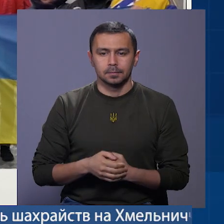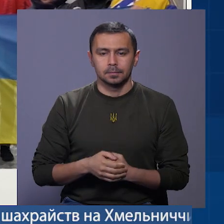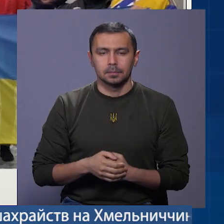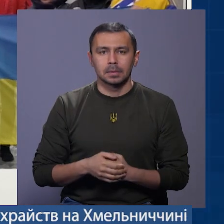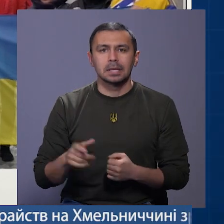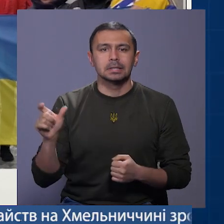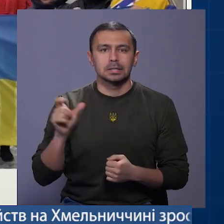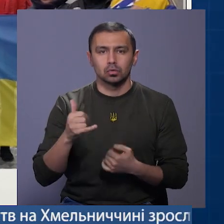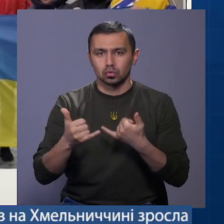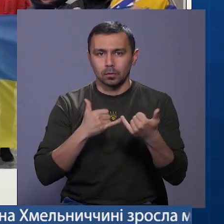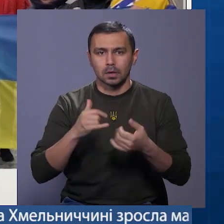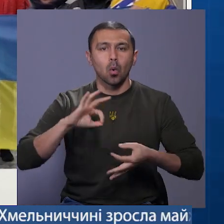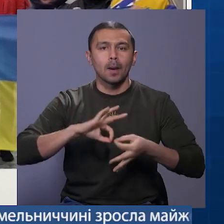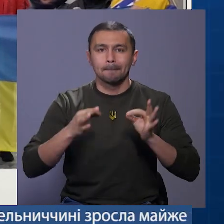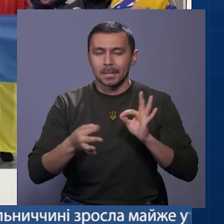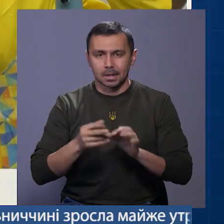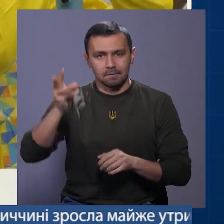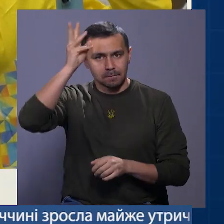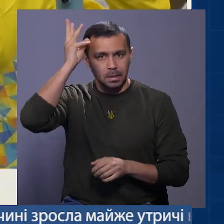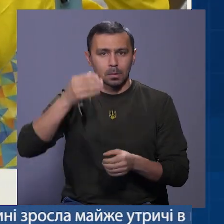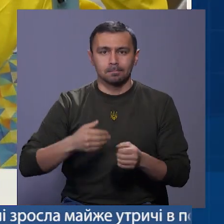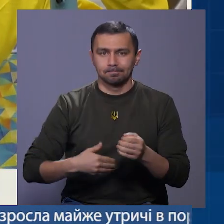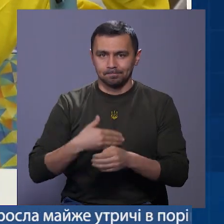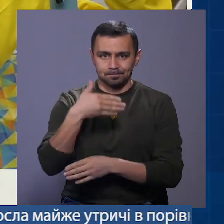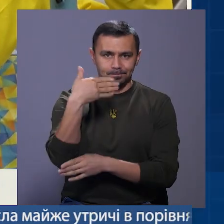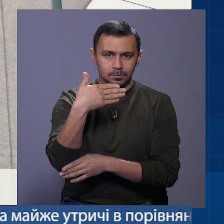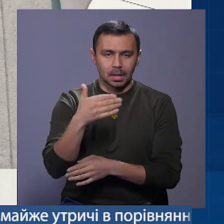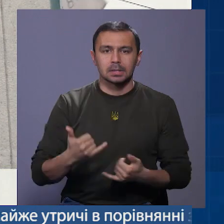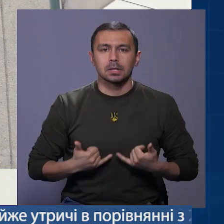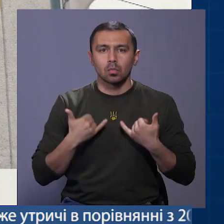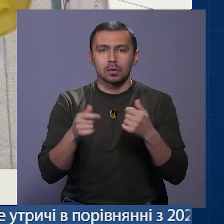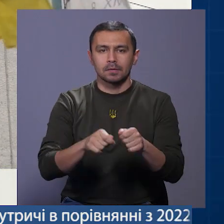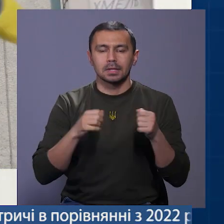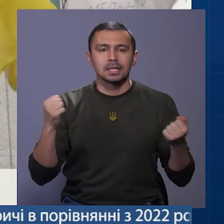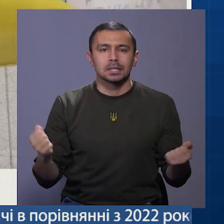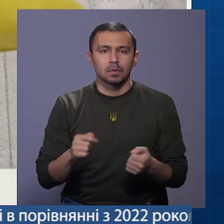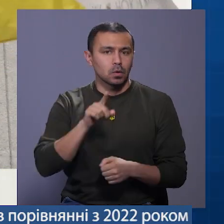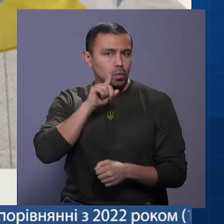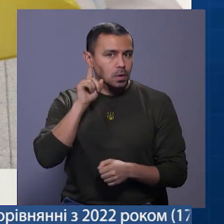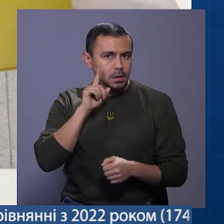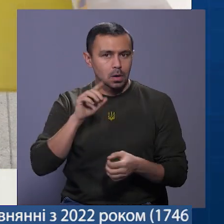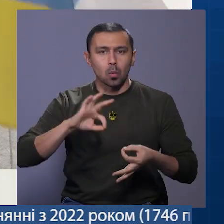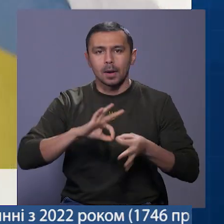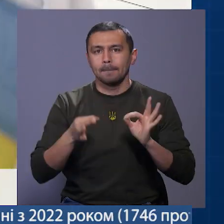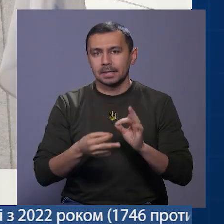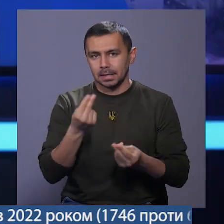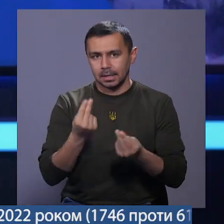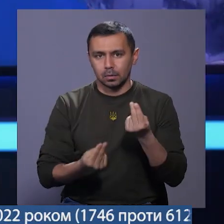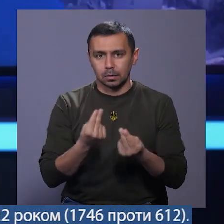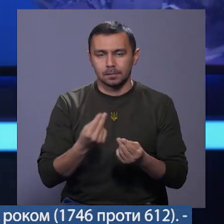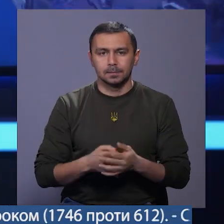Синьо-жовтий та олімпійський. У Хмельницькому підняли прапори з нагоди відкриття зимових юнацьких олімпійських ігор.